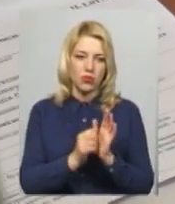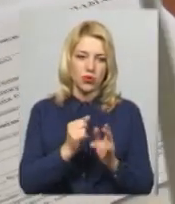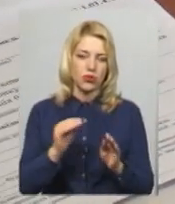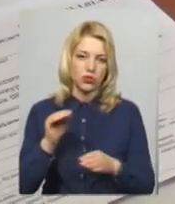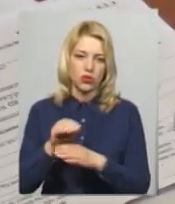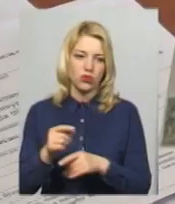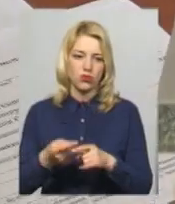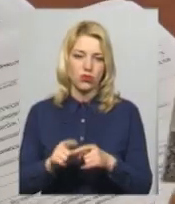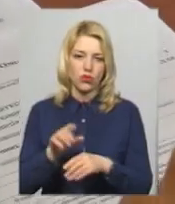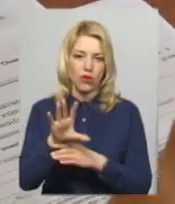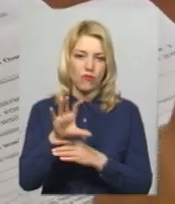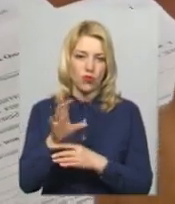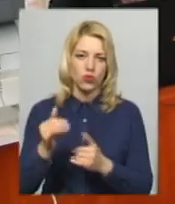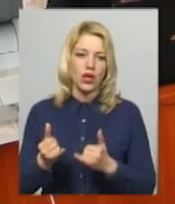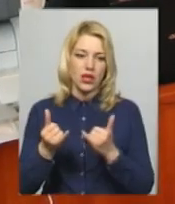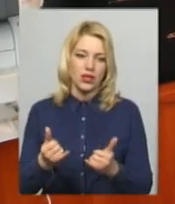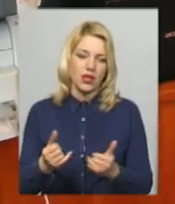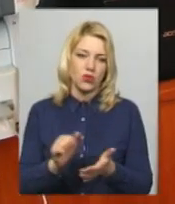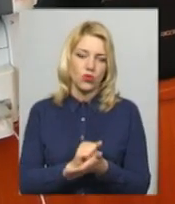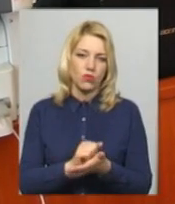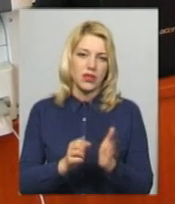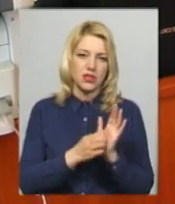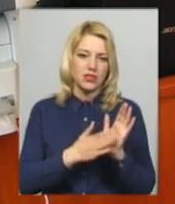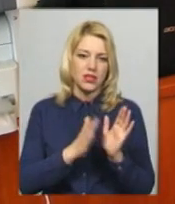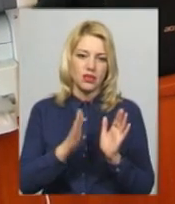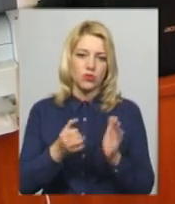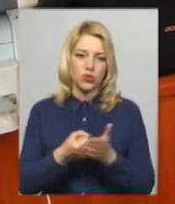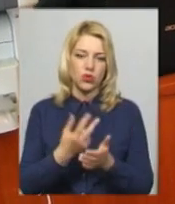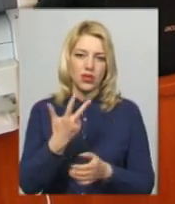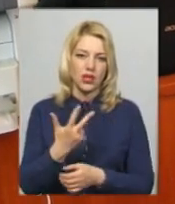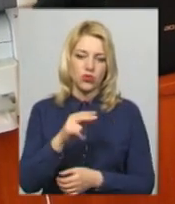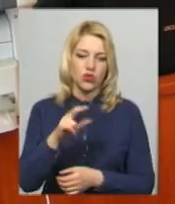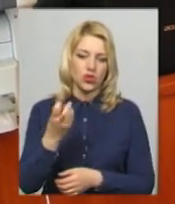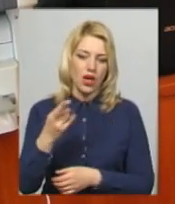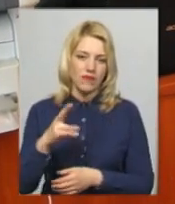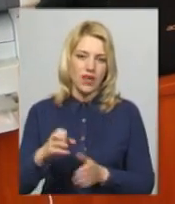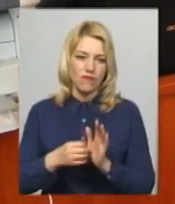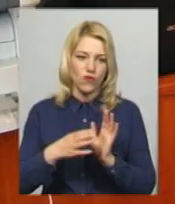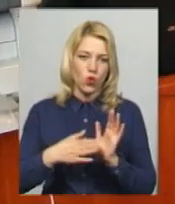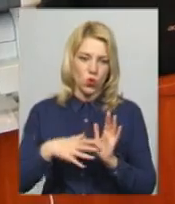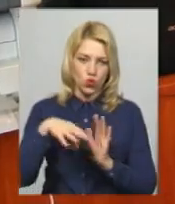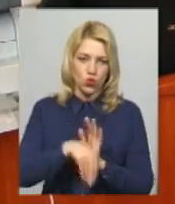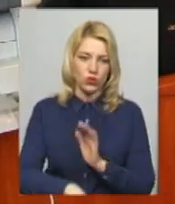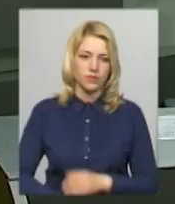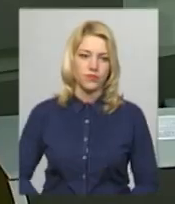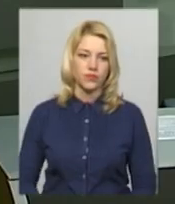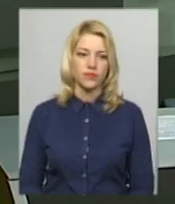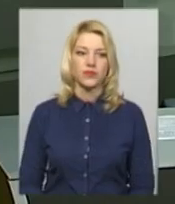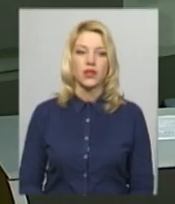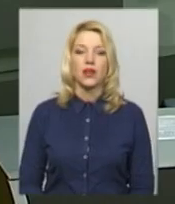нього, фотокартку для документів. Реєстрація триватиме до 3 червня включно. Леся Боровець, Юрій Чорний. Новини Поділяцентр.